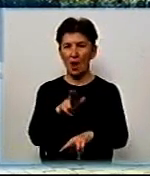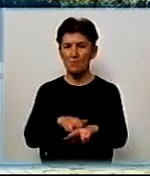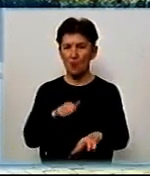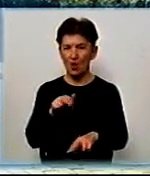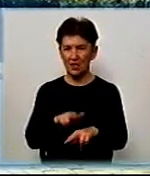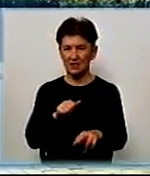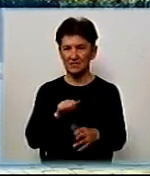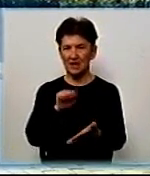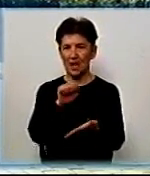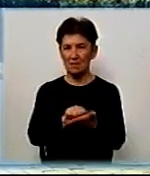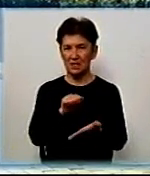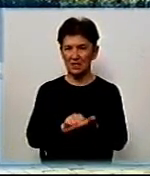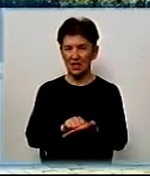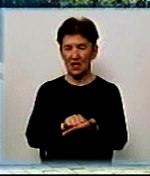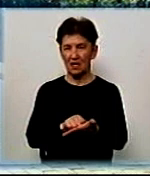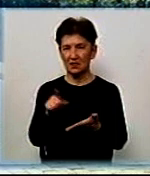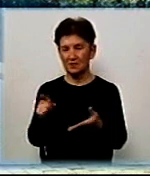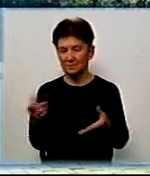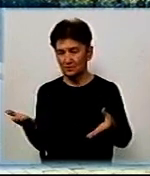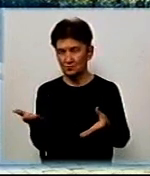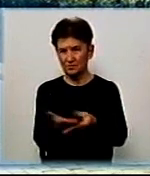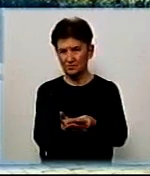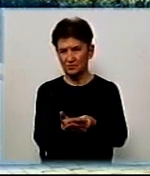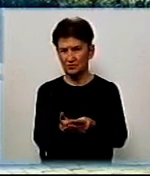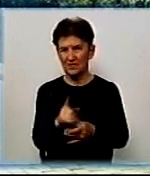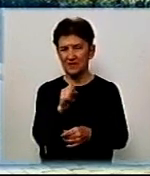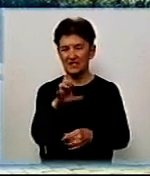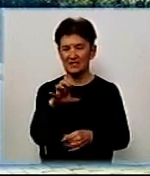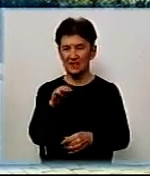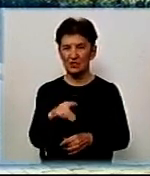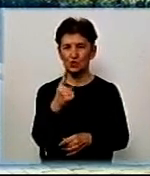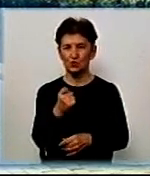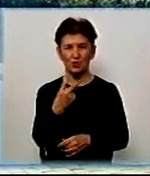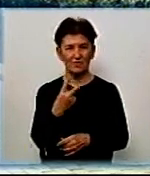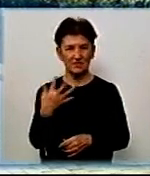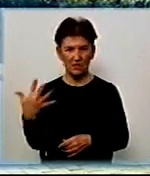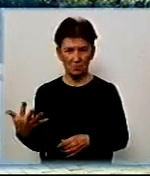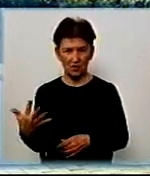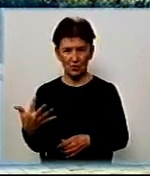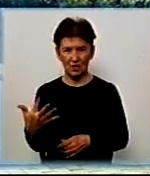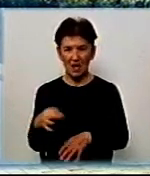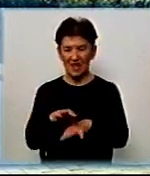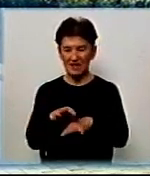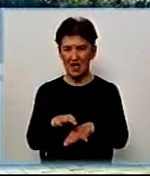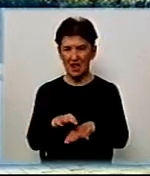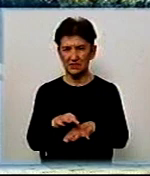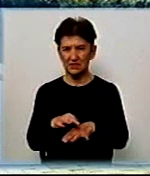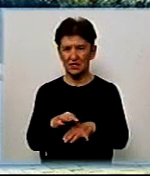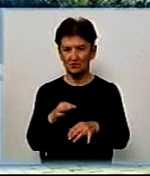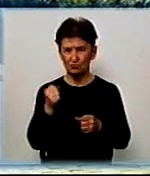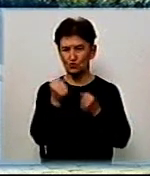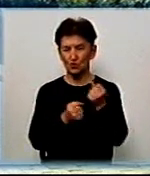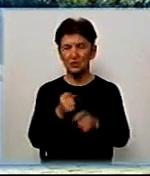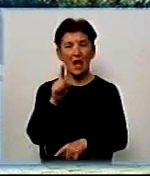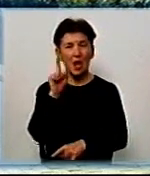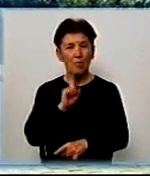матеріали внесені до ЄРДРу за статтею 125, тобто легкі тілесні ушкодження. На даний момент,